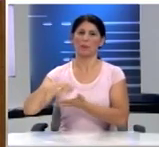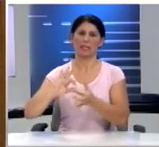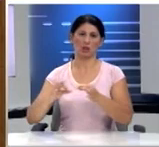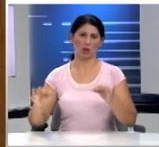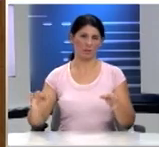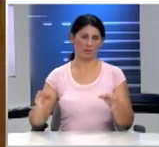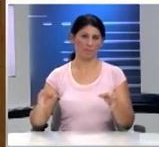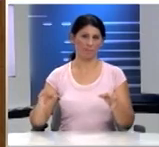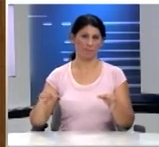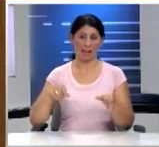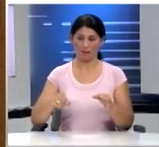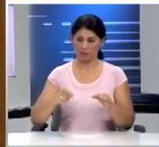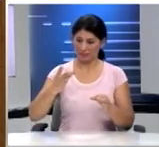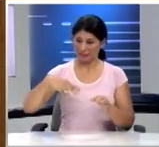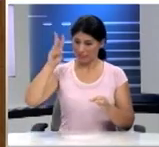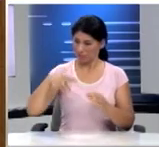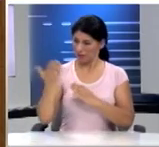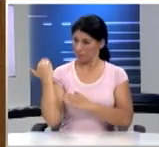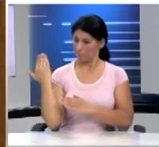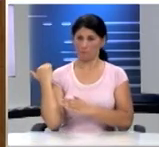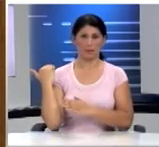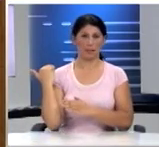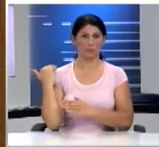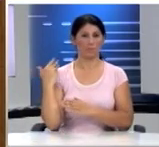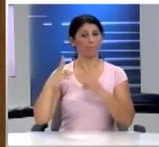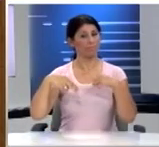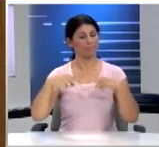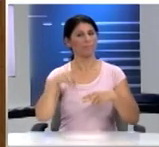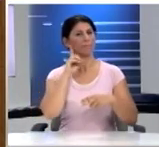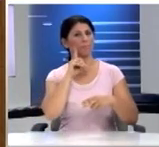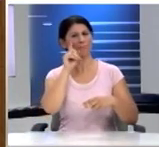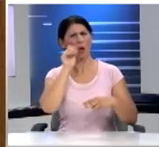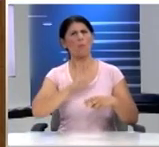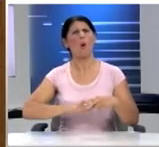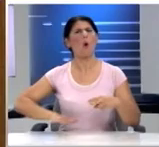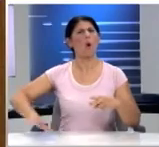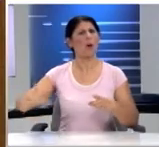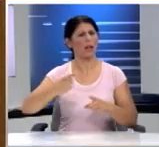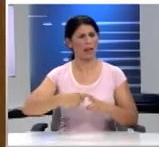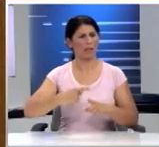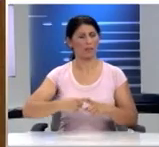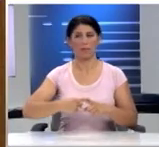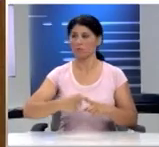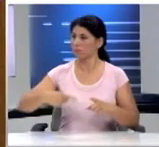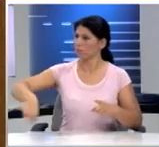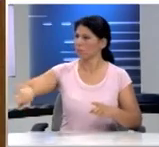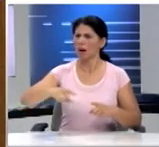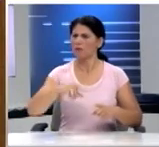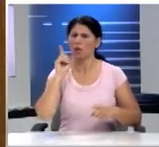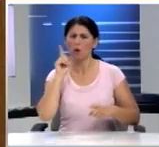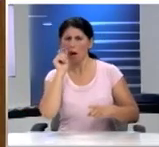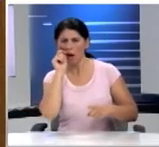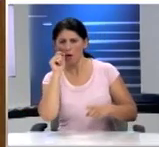Αυτές τις τρεις μέρες που προηγήθηκαν γνωρίσαμε κορίτσια και αγόρια από όλη την Ελλάδα, με τα οποία συνεργαστήκαμε